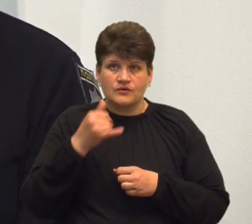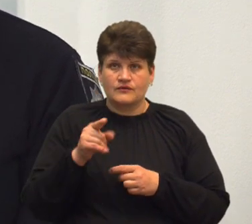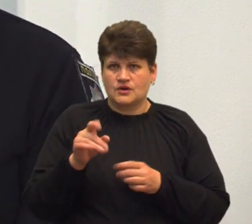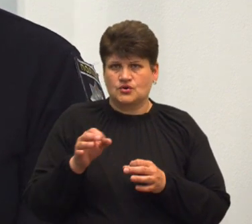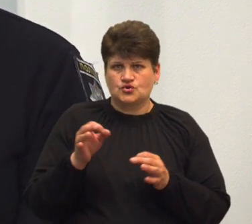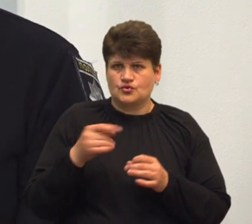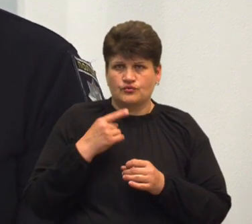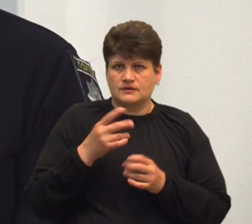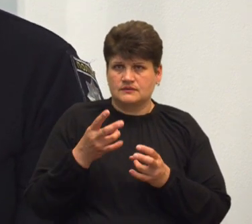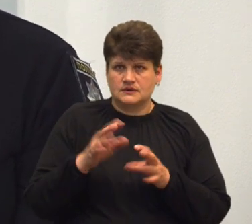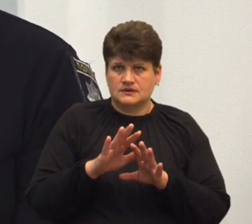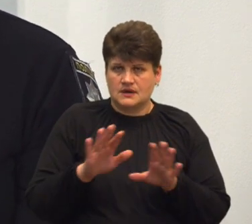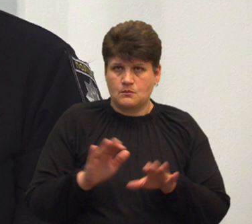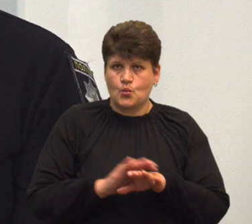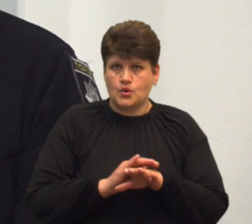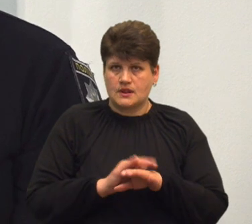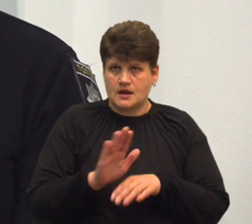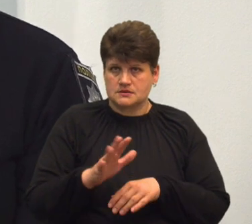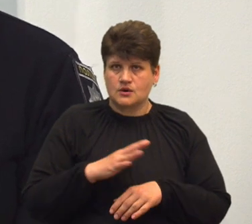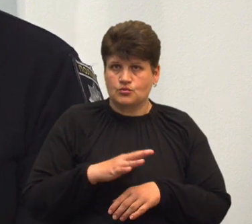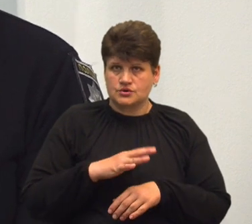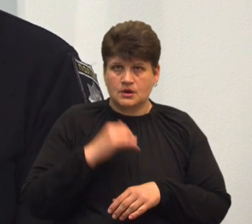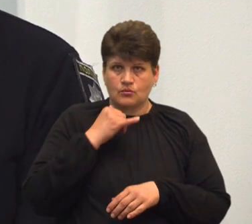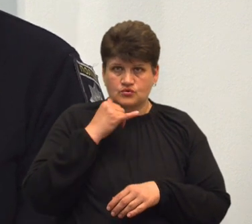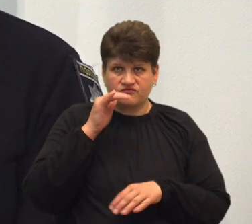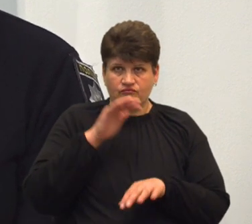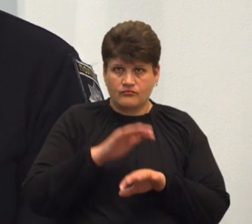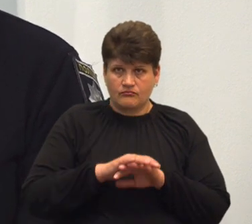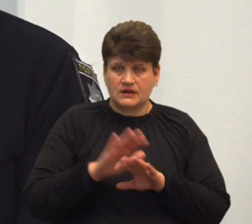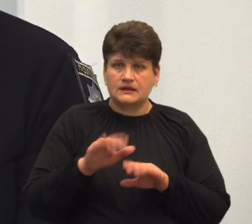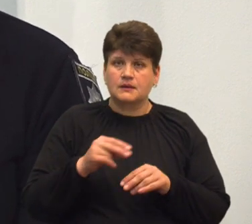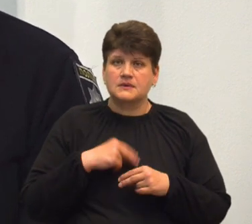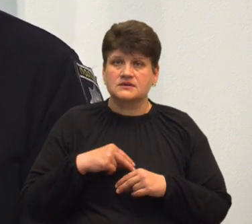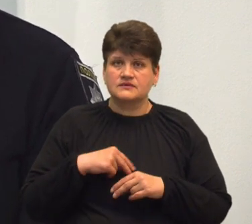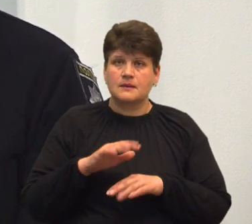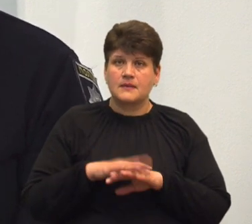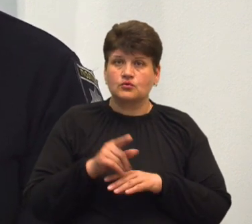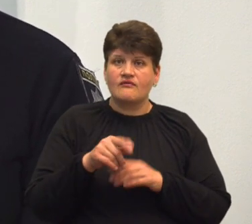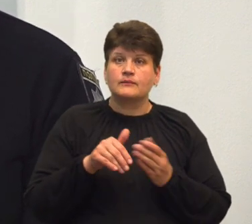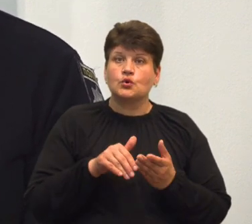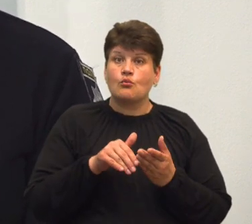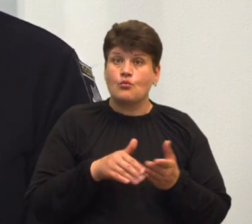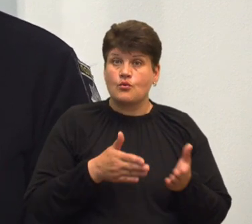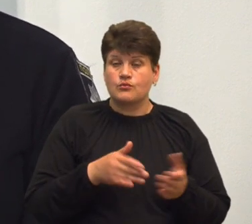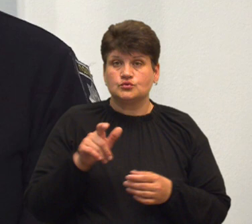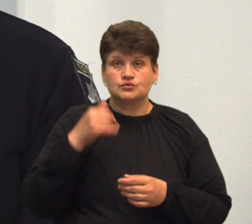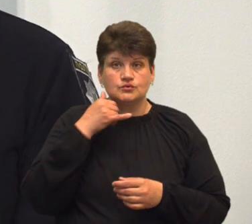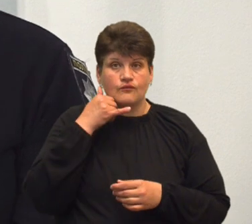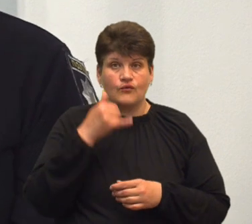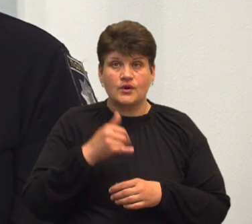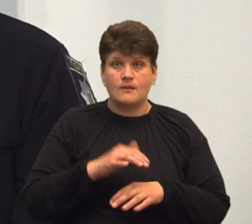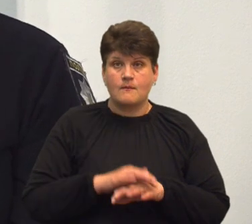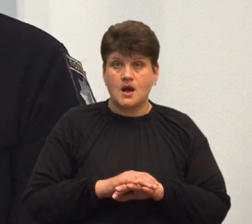називаєте, будь ласка, почекайте, подзвоніть до банку, хай працівник банку вам допоможе. Люди телефонують до банку,